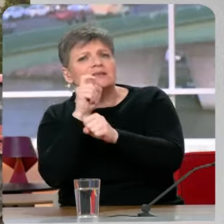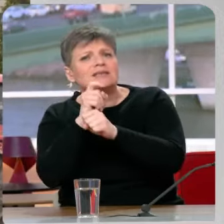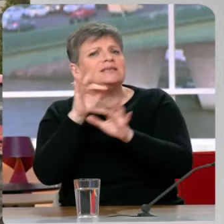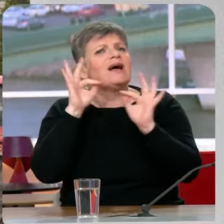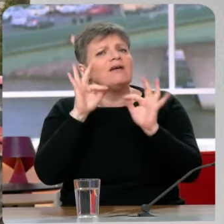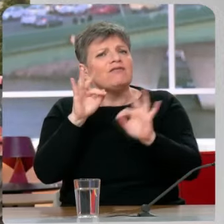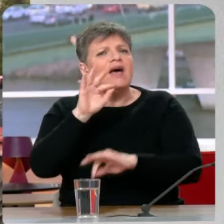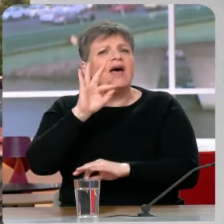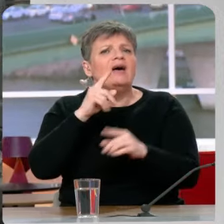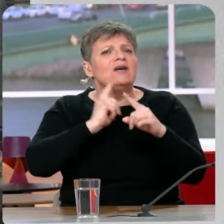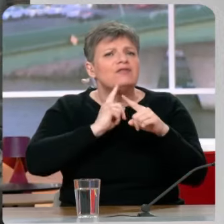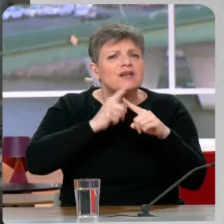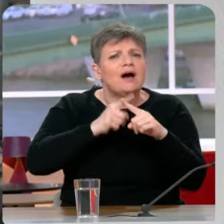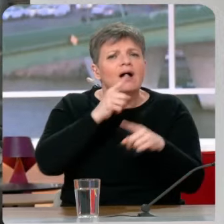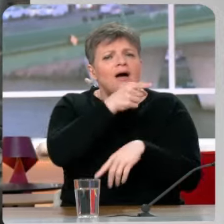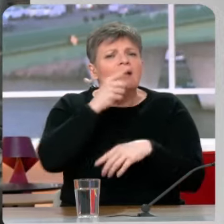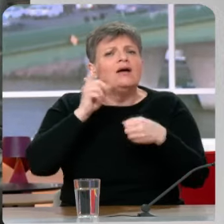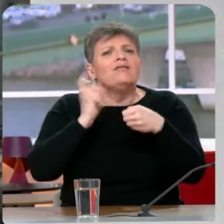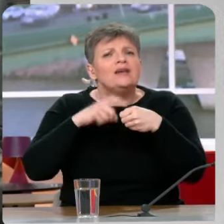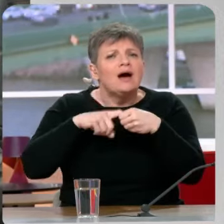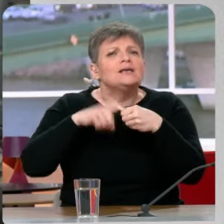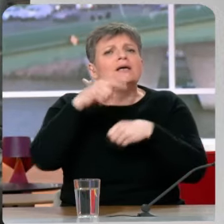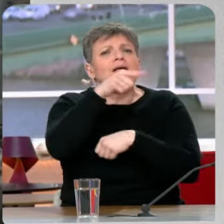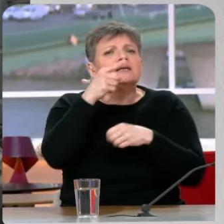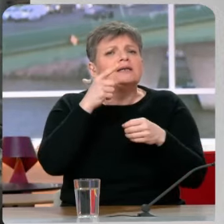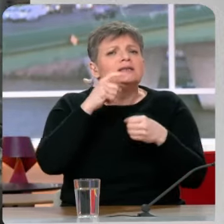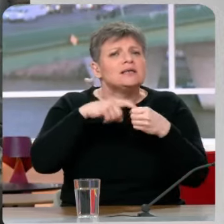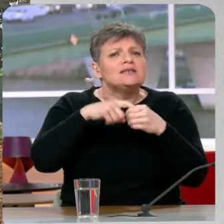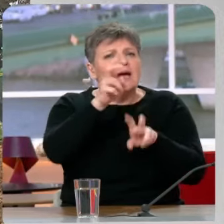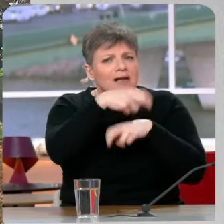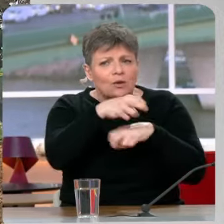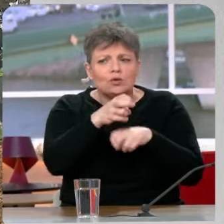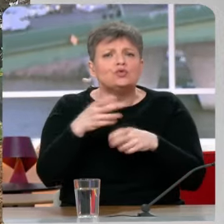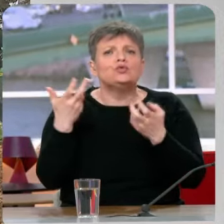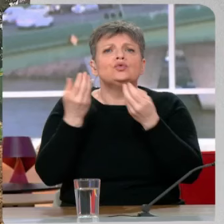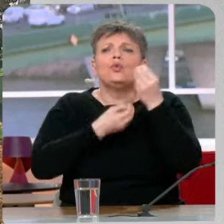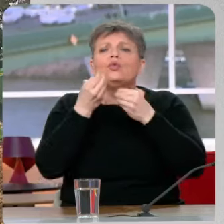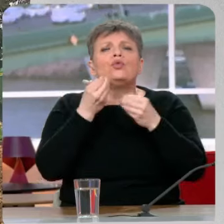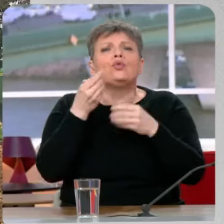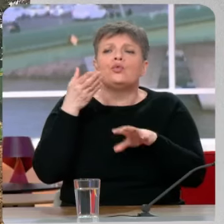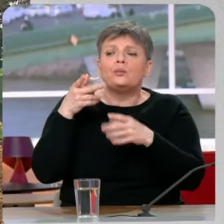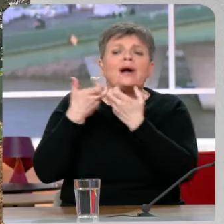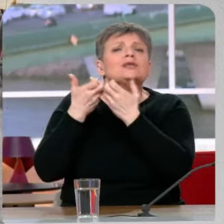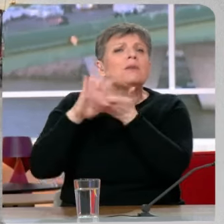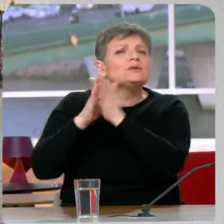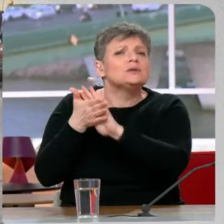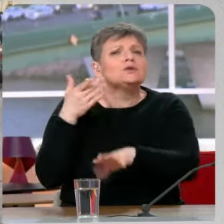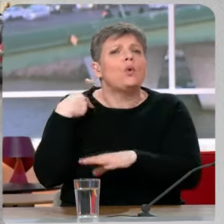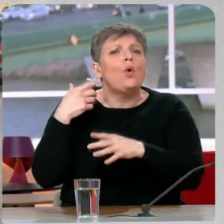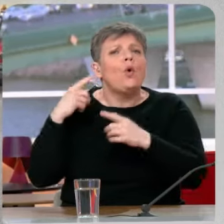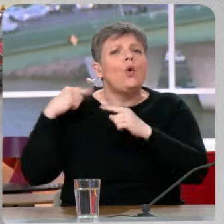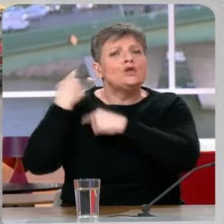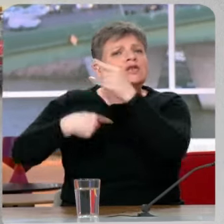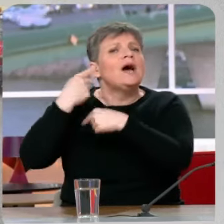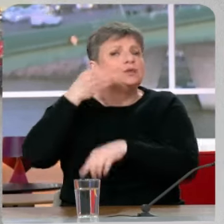FNSEA, par exemple, Génération Futur, sont invités. Pourquoi ? Parce qu'on a